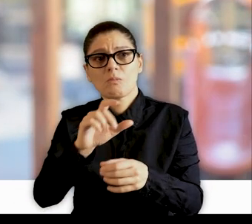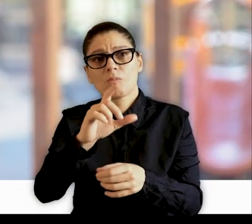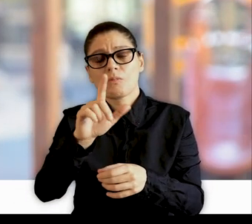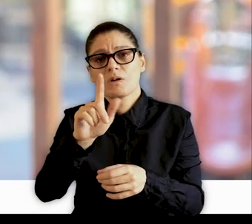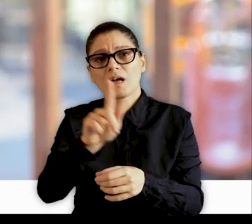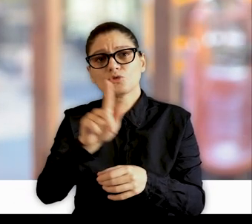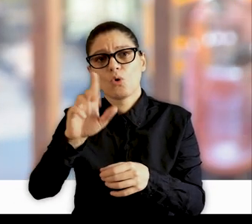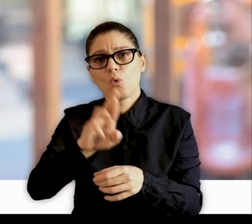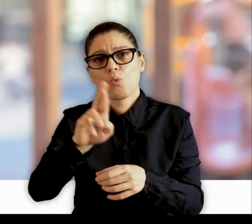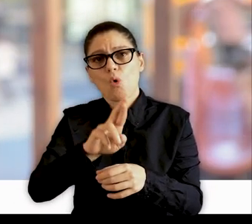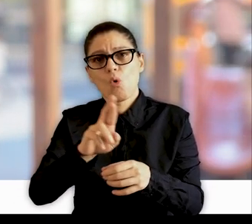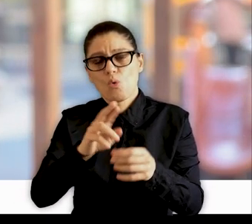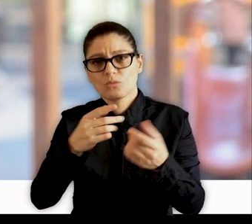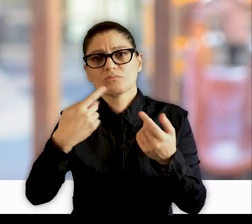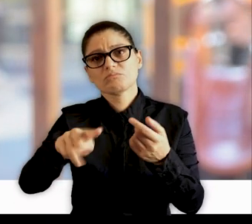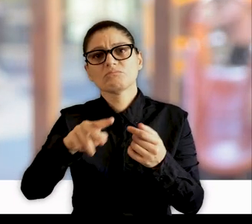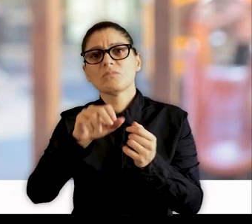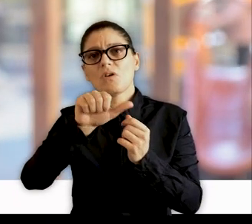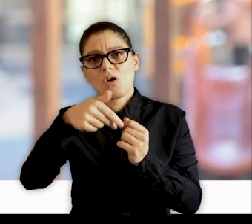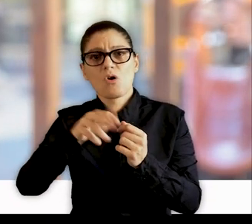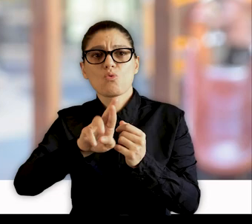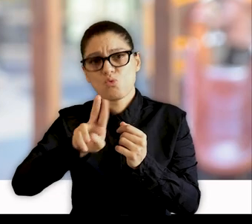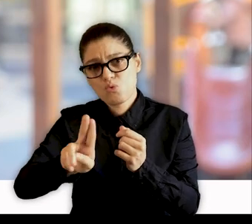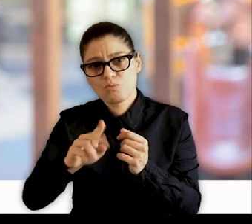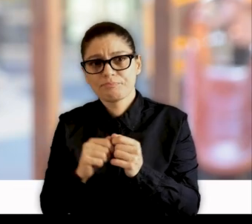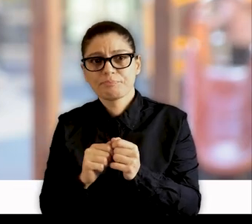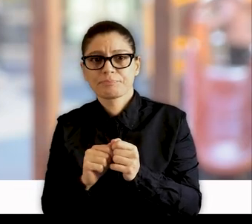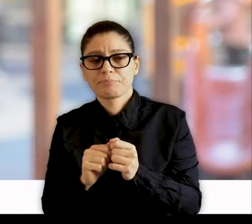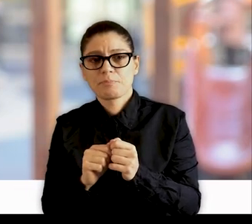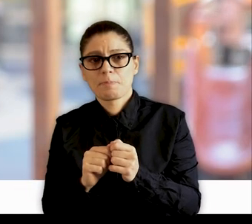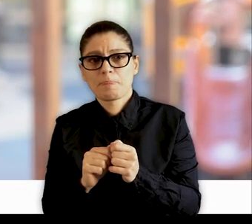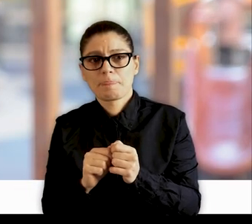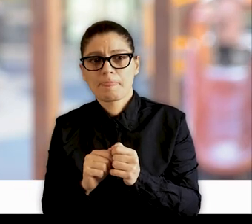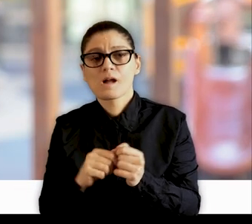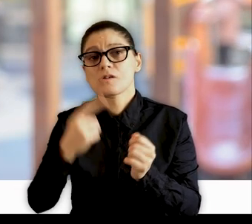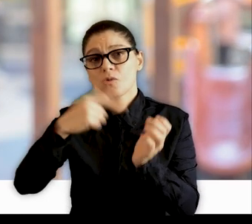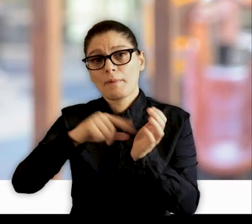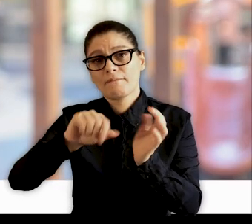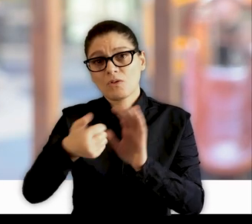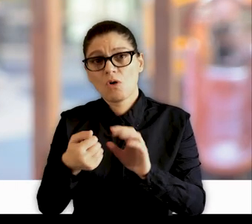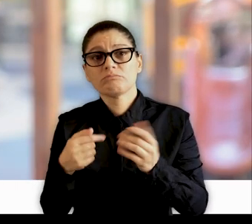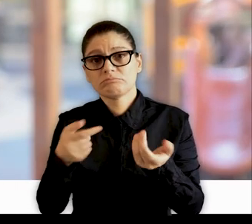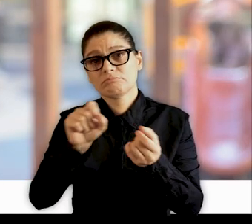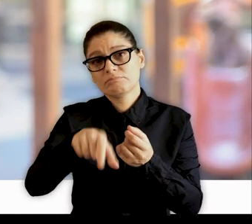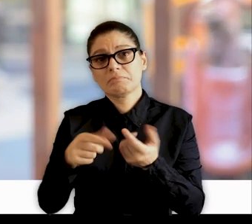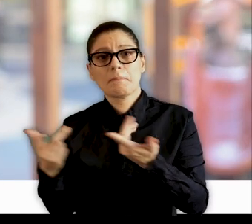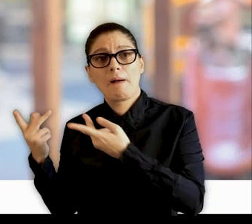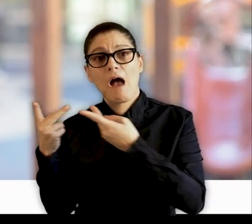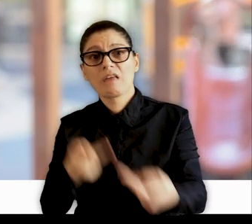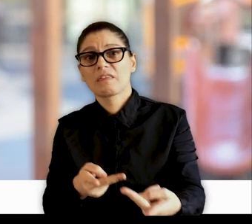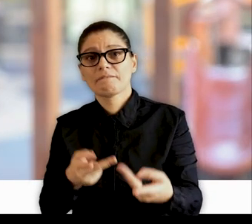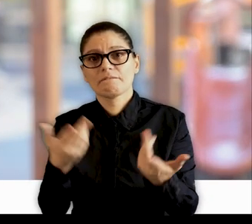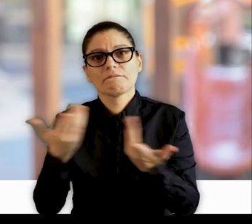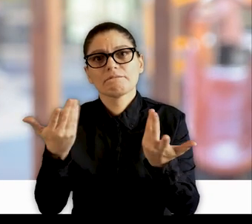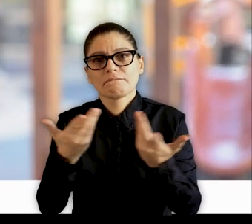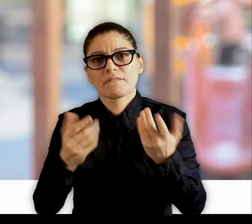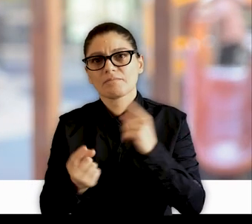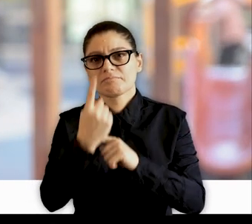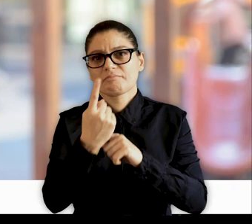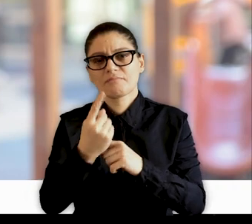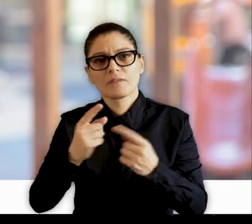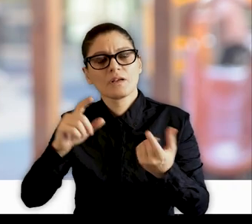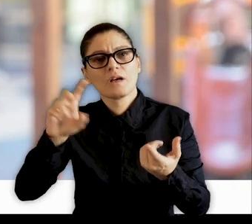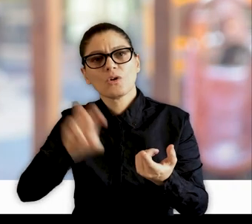Rouleau avec le concours de l'ANRU. 2021 marquera l'arrivée de la géothermie qui permettra de chauffer écologiquement l